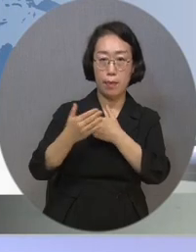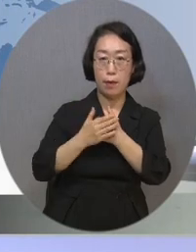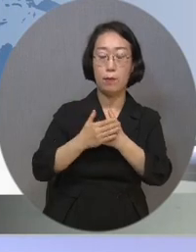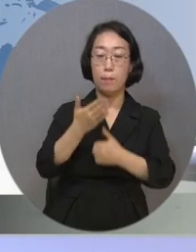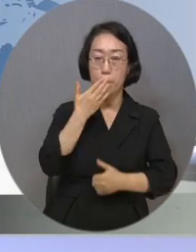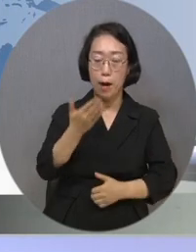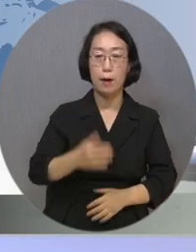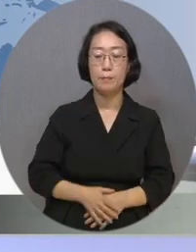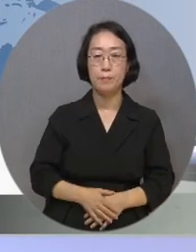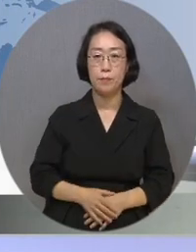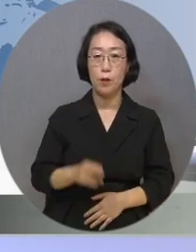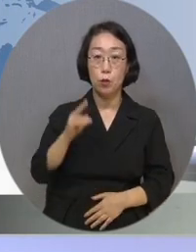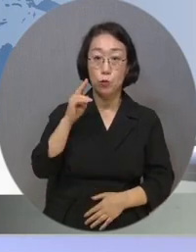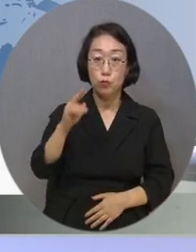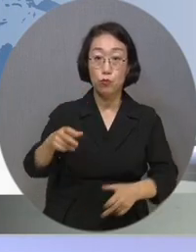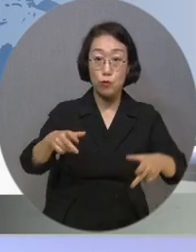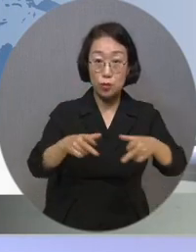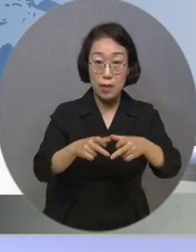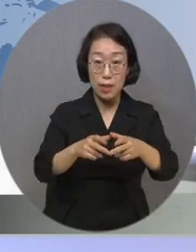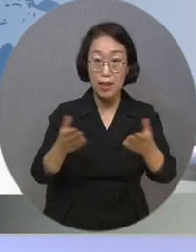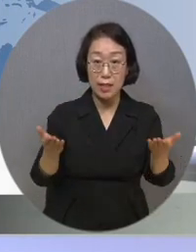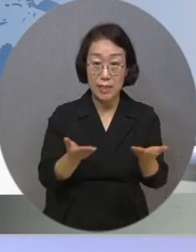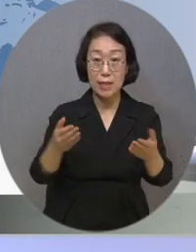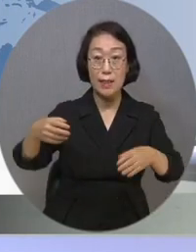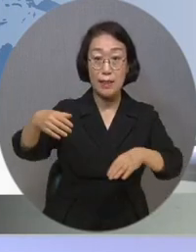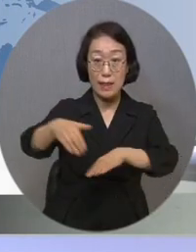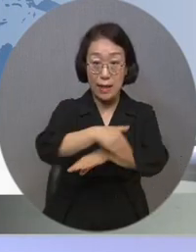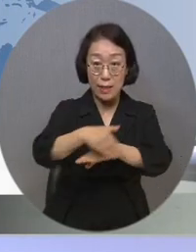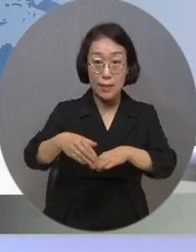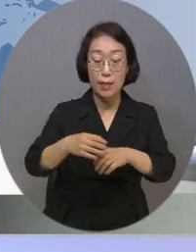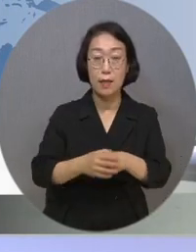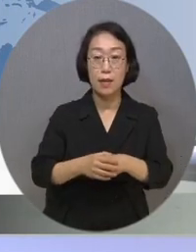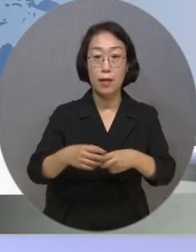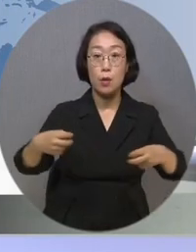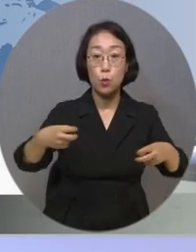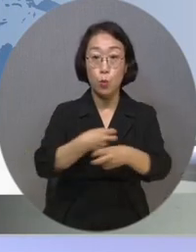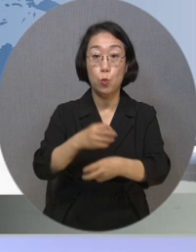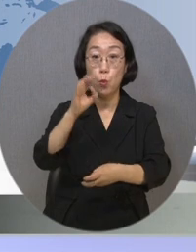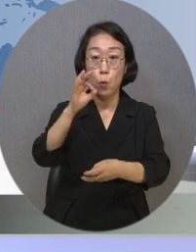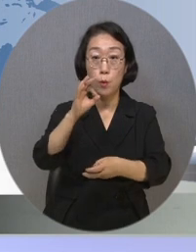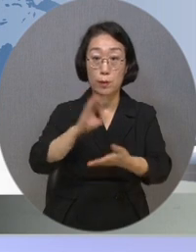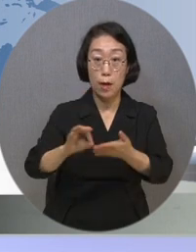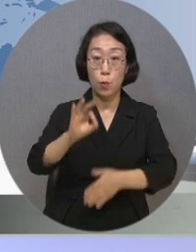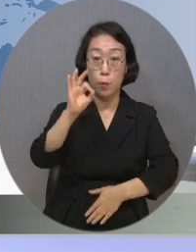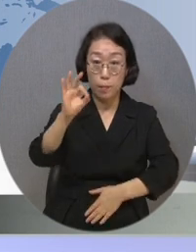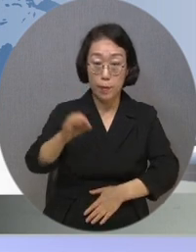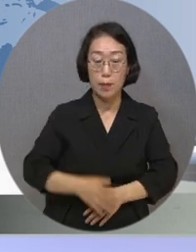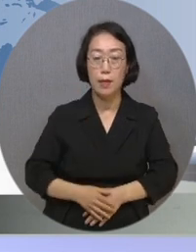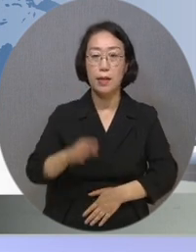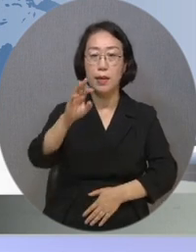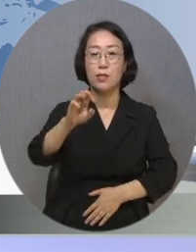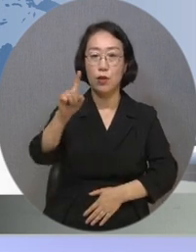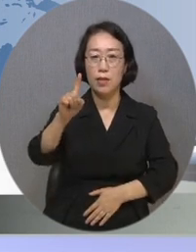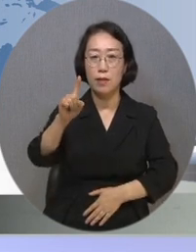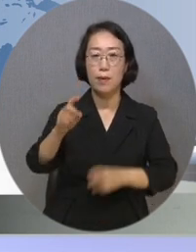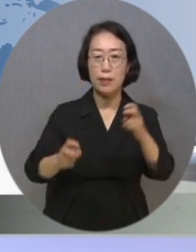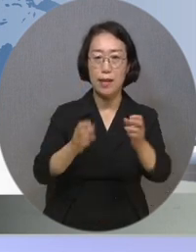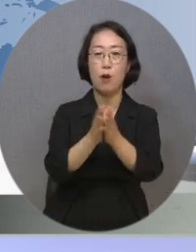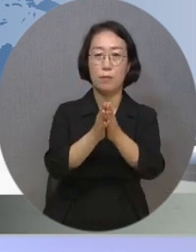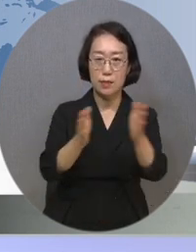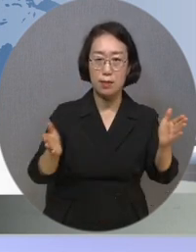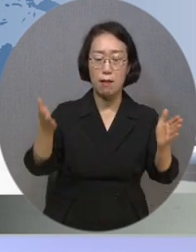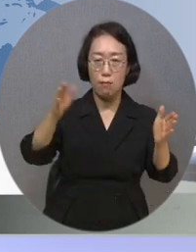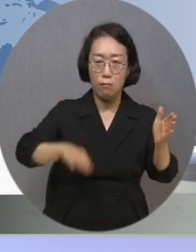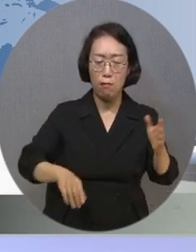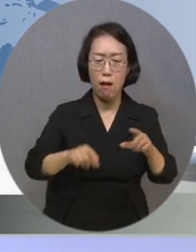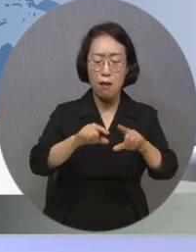중증장애인 근로자의 출퇴근 교통비를 지원하는 사업이 2021년에 도입됐습니다. 하지만